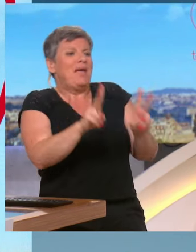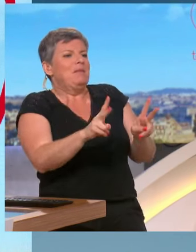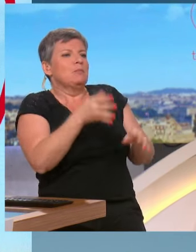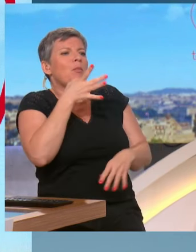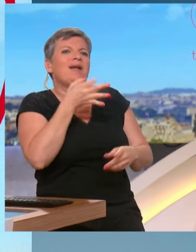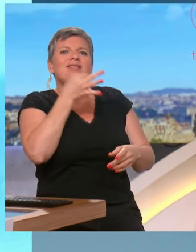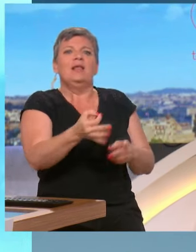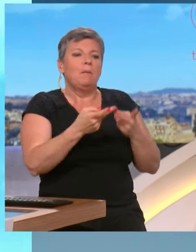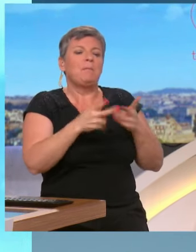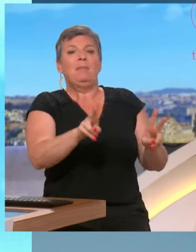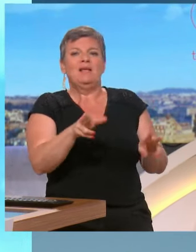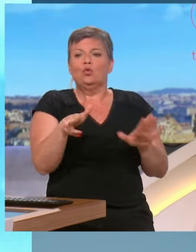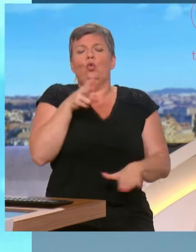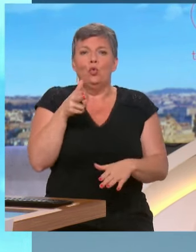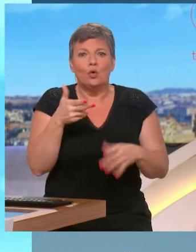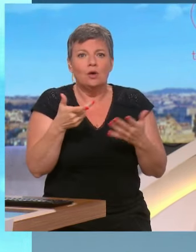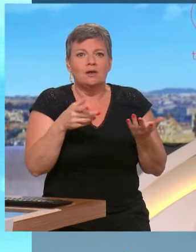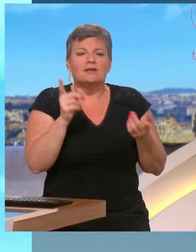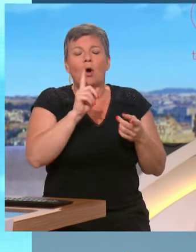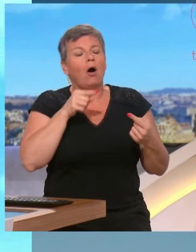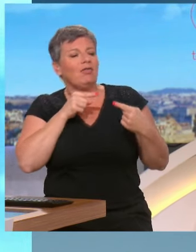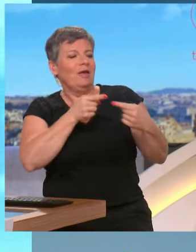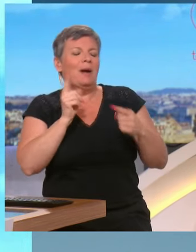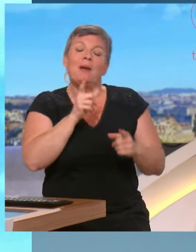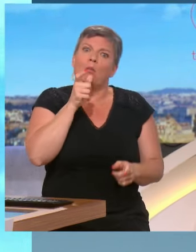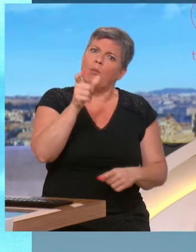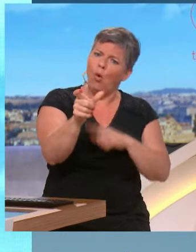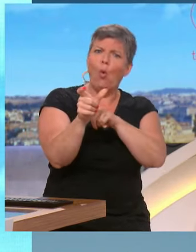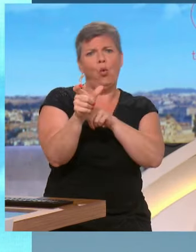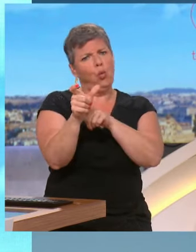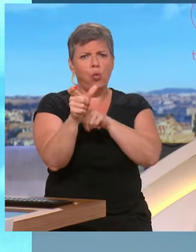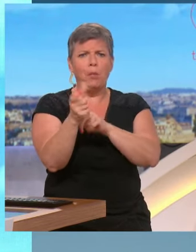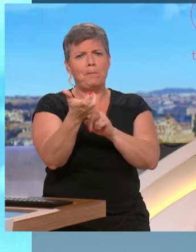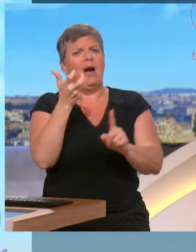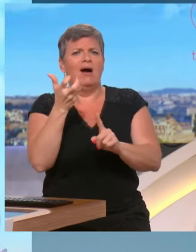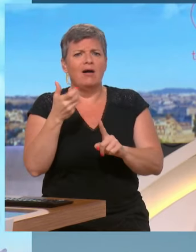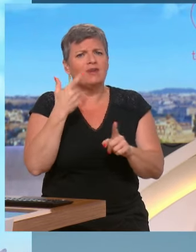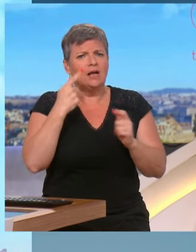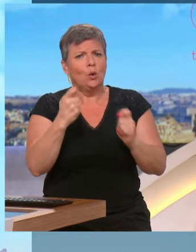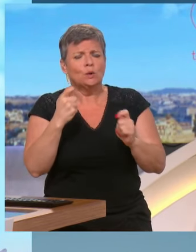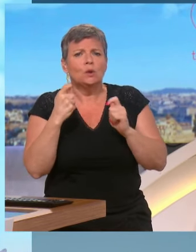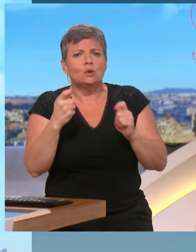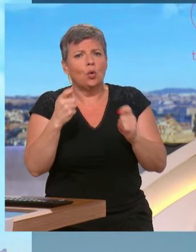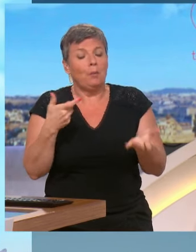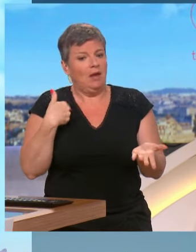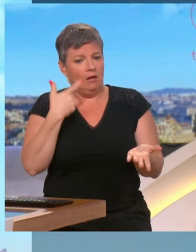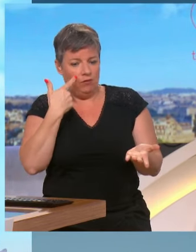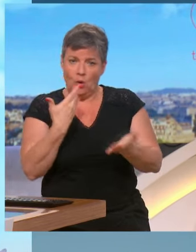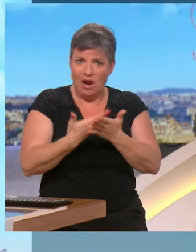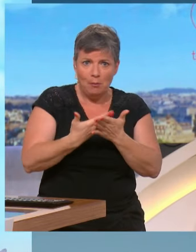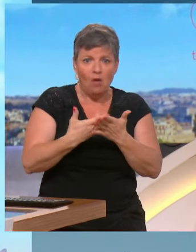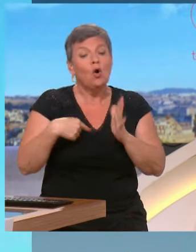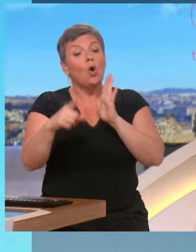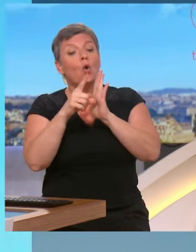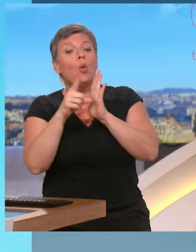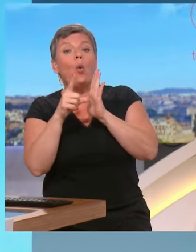On ne peut pas dire qu'il y a un permis de tuer. Ce n pas un débat entre nous, mais les mots ont une force. De facto, vous le voyez depuis que cette loi existe,